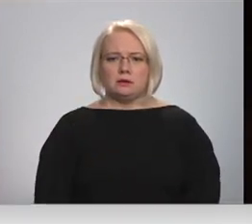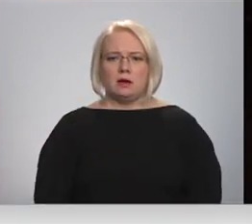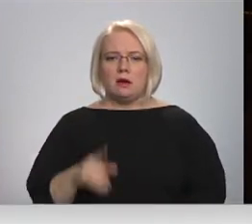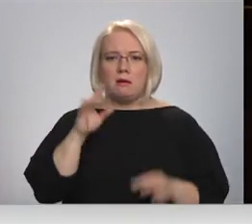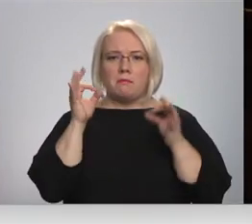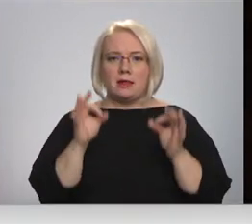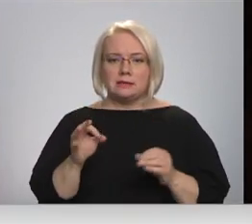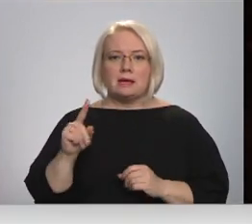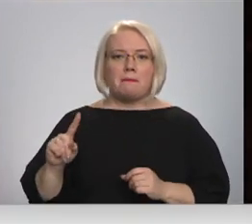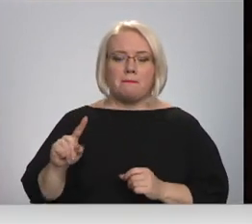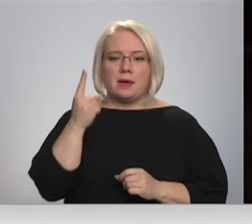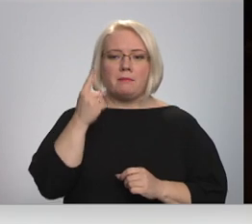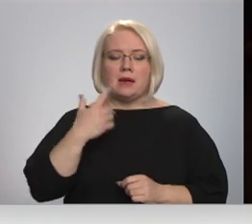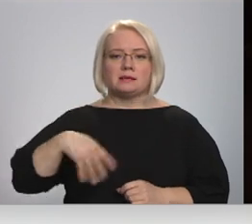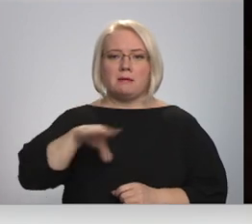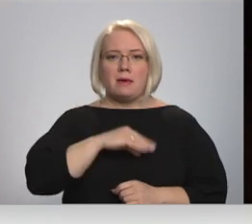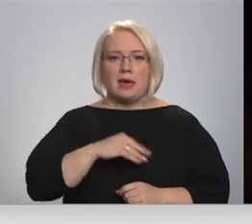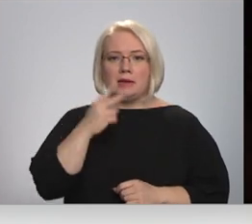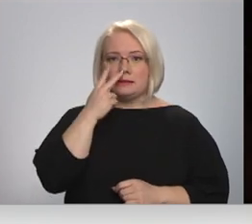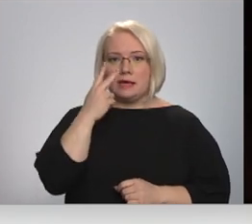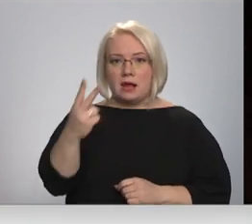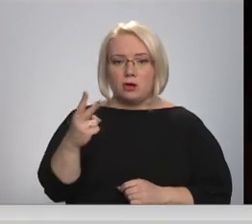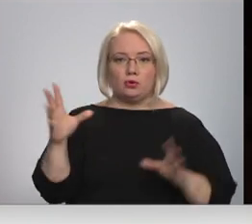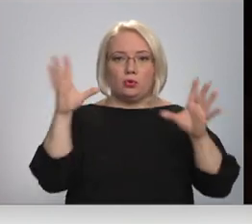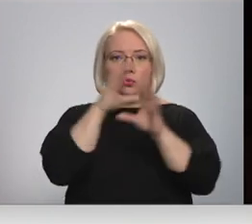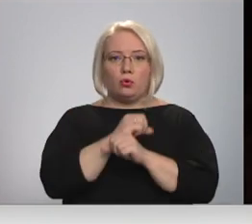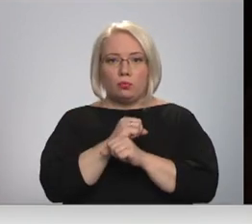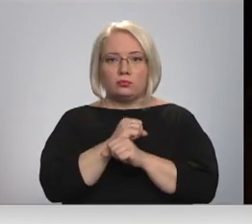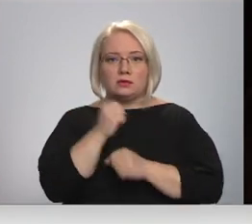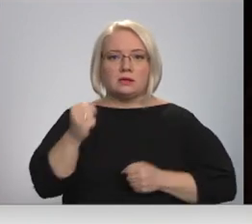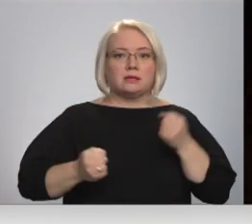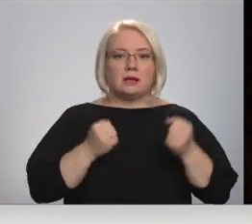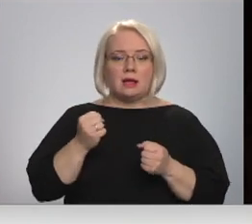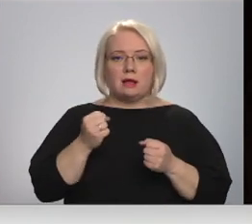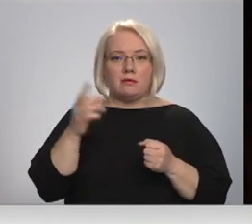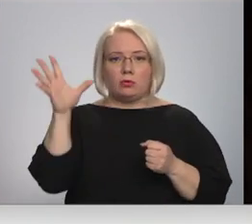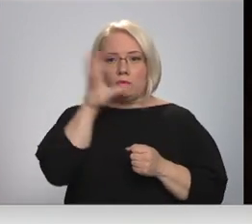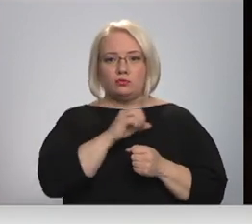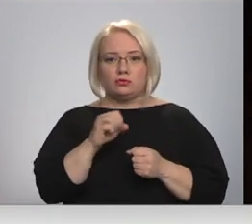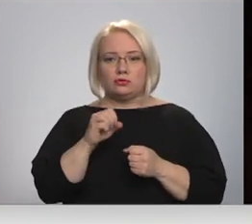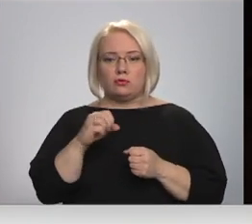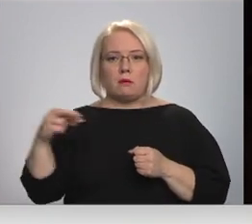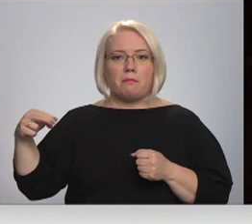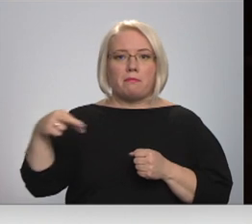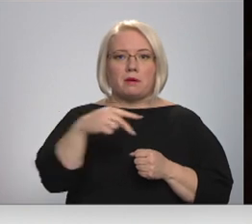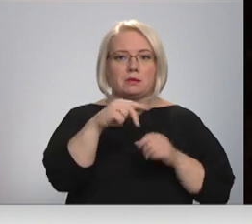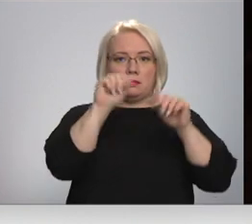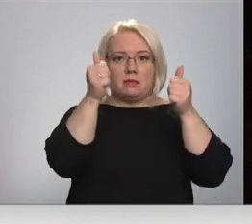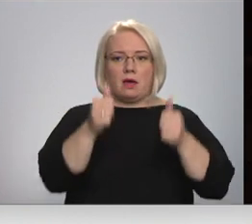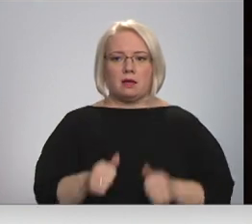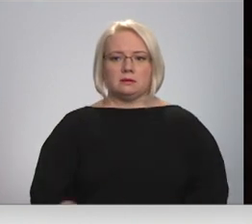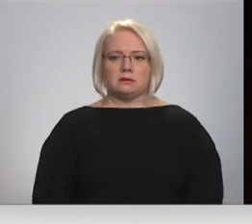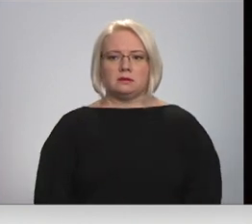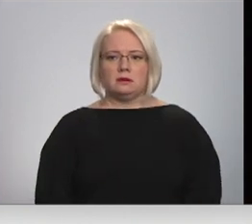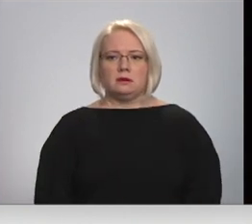Vīstenībā pirmais mēs ieraudzējām, ka tumsā pārskrien, nosacīt tumsā pārskrien, tēlus pār. Jūs bijat labu